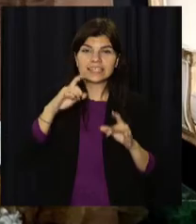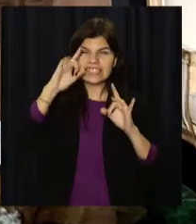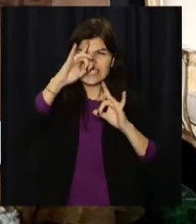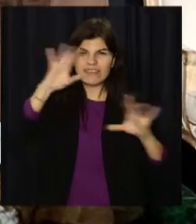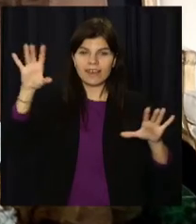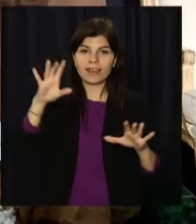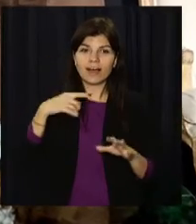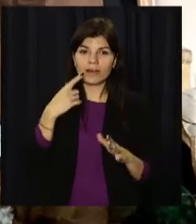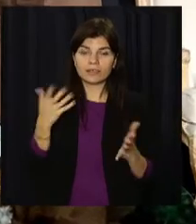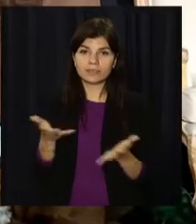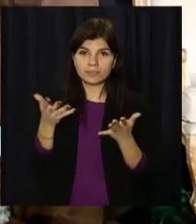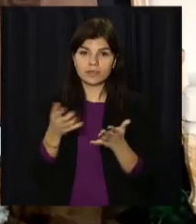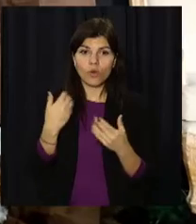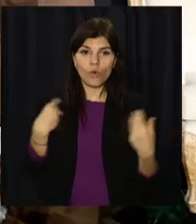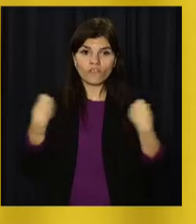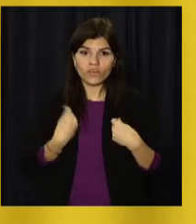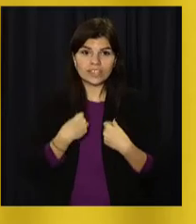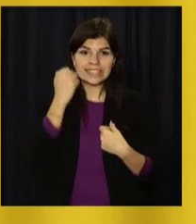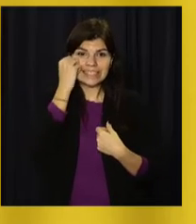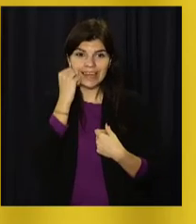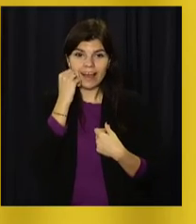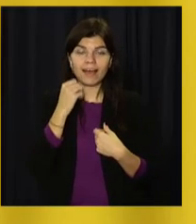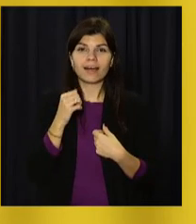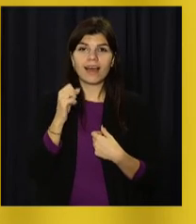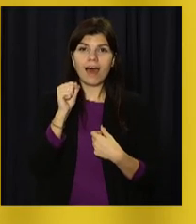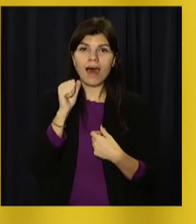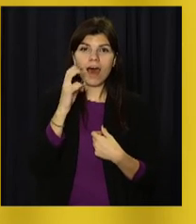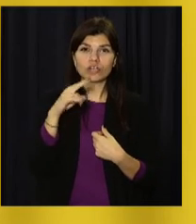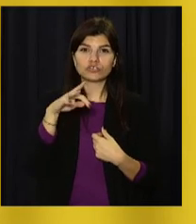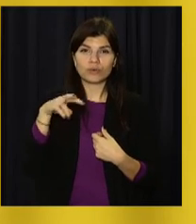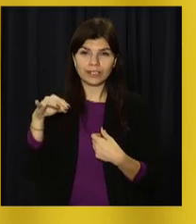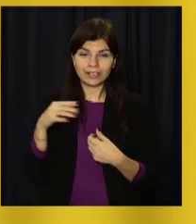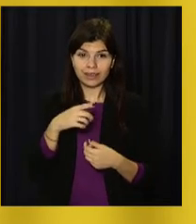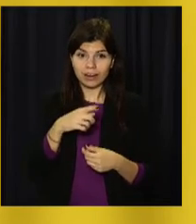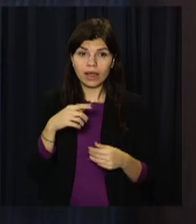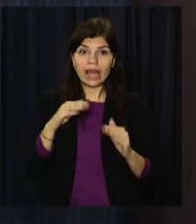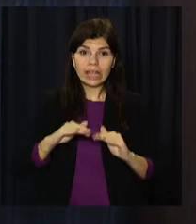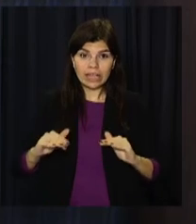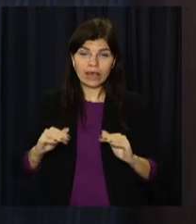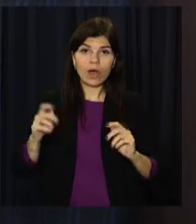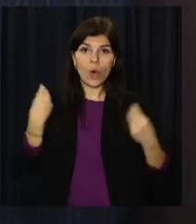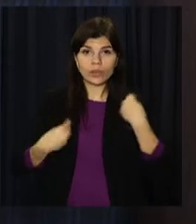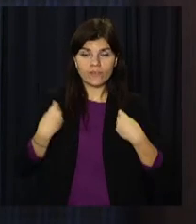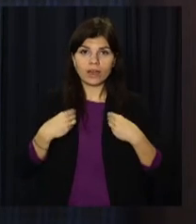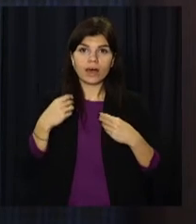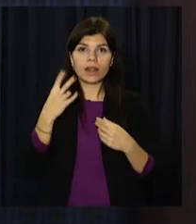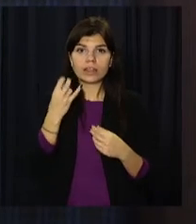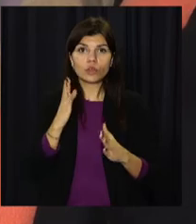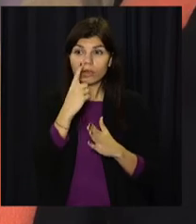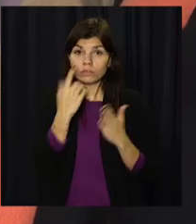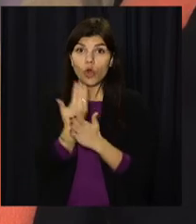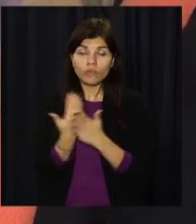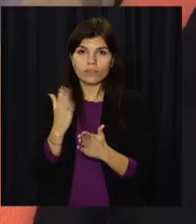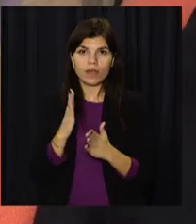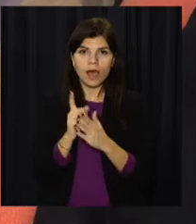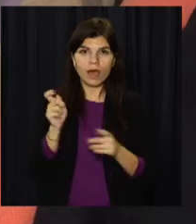насураються вийти на червону доріжку у старих сукнях. А Анжеліна Джолі навіть вбирає у свої вбрання і власних дітей. Анастасія Вільхова, Володимир Туркулець,